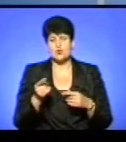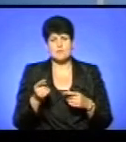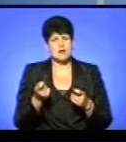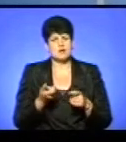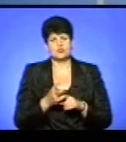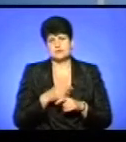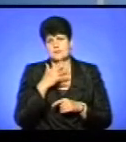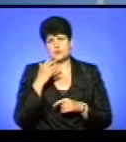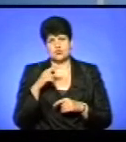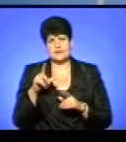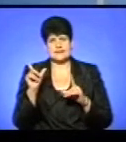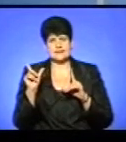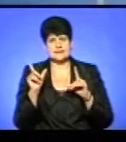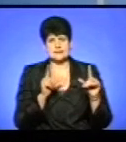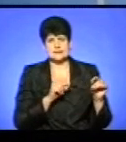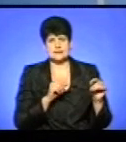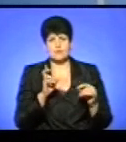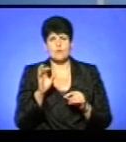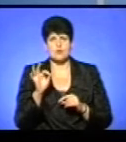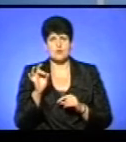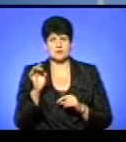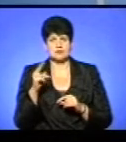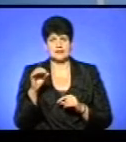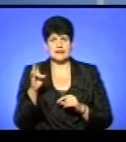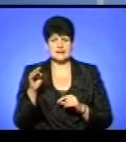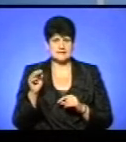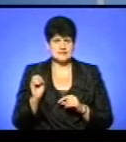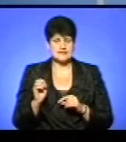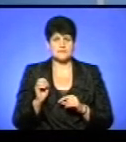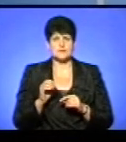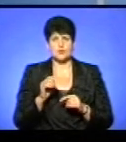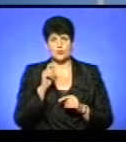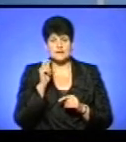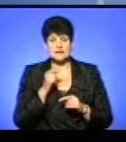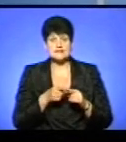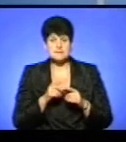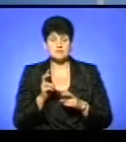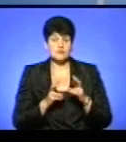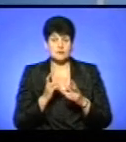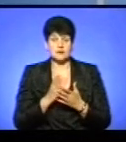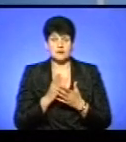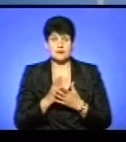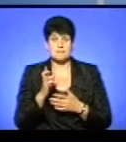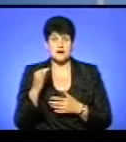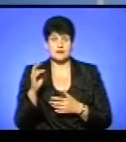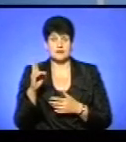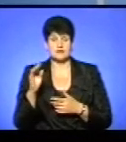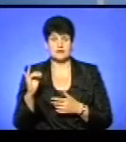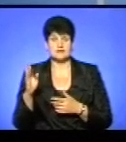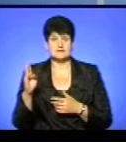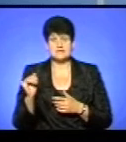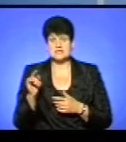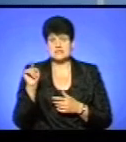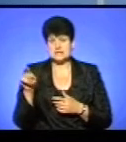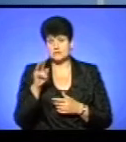дуже багато людей їздить на Бортне, це Україна, це підприємство, яке знаходиться в Байківцях. Тобто, з